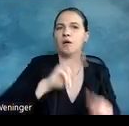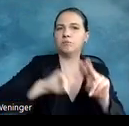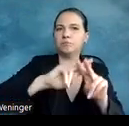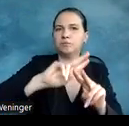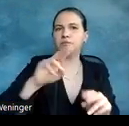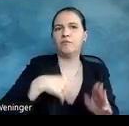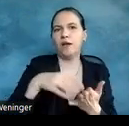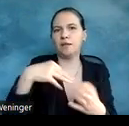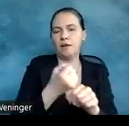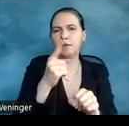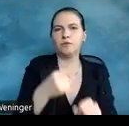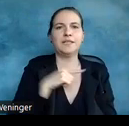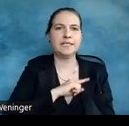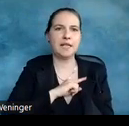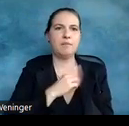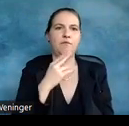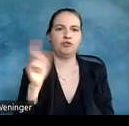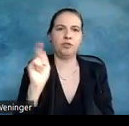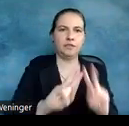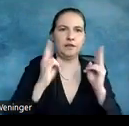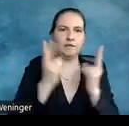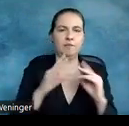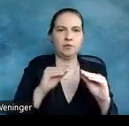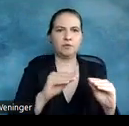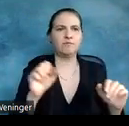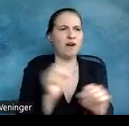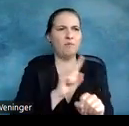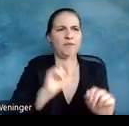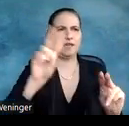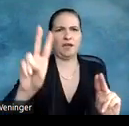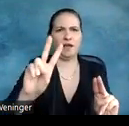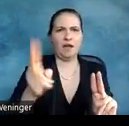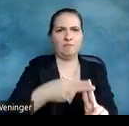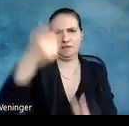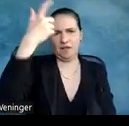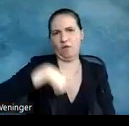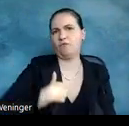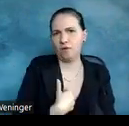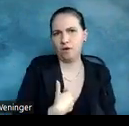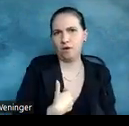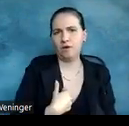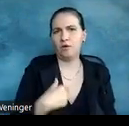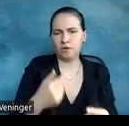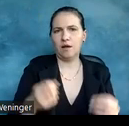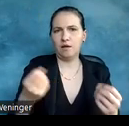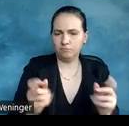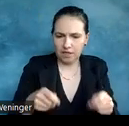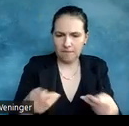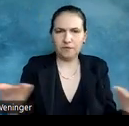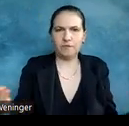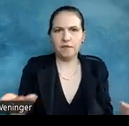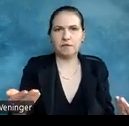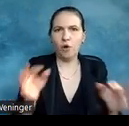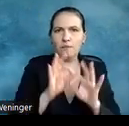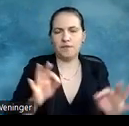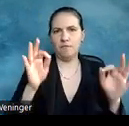Wenn ich digitale Welten nutze, warum sollte die sich nicht an mich anpassen und für mich ein optimierter Font rauskommen? Ob das jetzt von